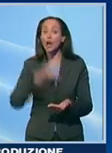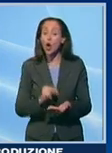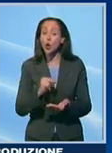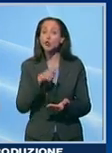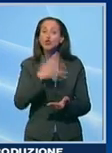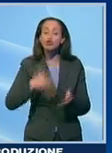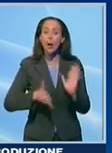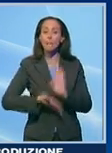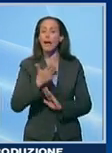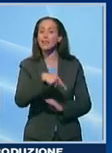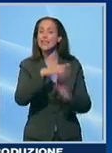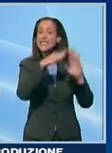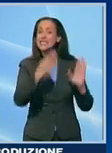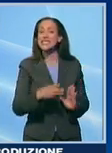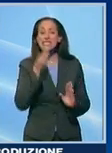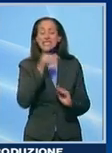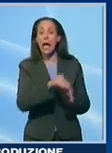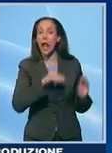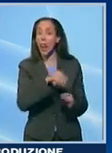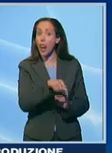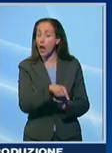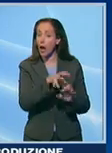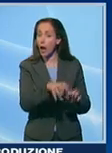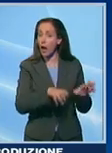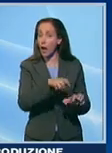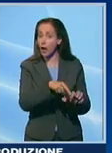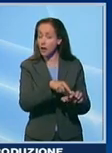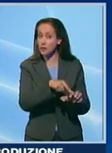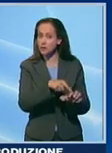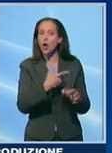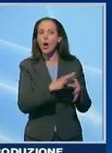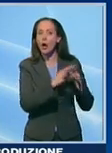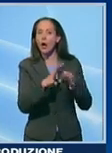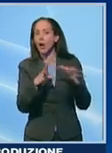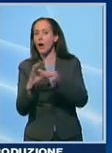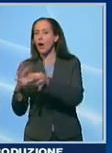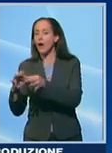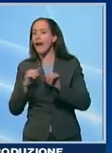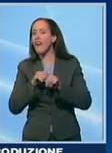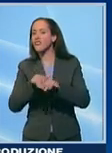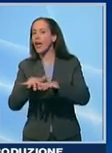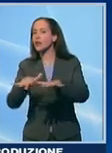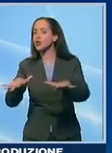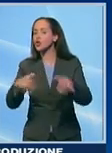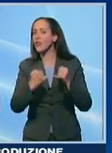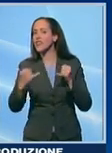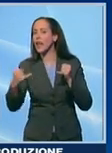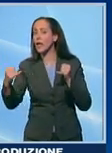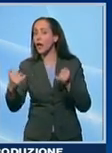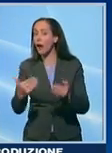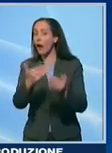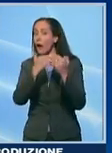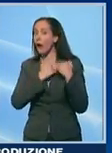Come si riconosce questo aumento? Ovviamente distribuendo l'effetto sulla filiera, un effetto che non può essere a carico